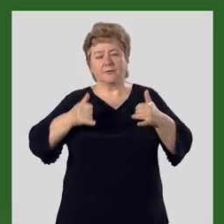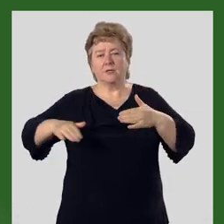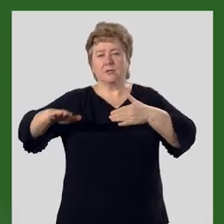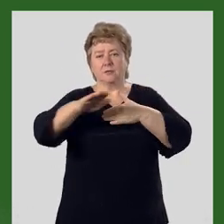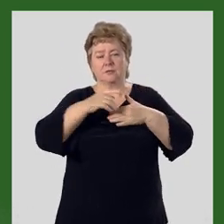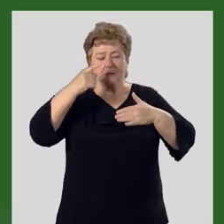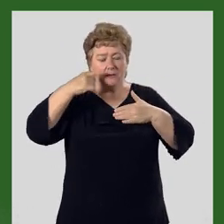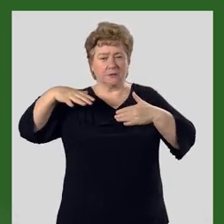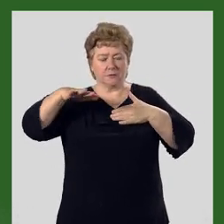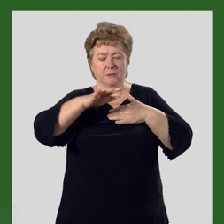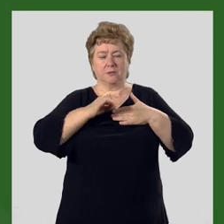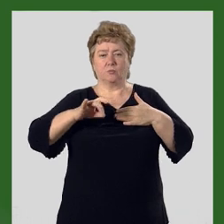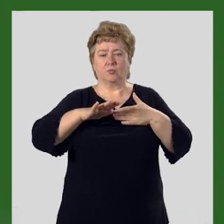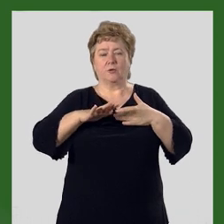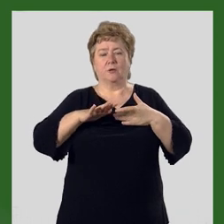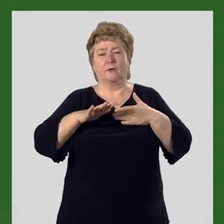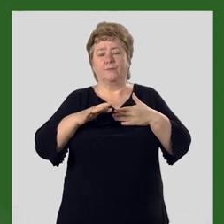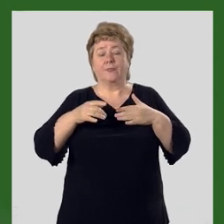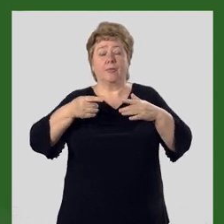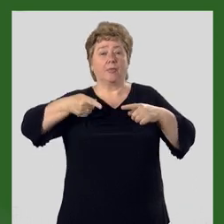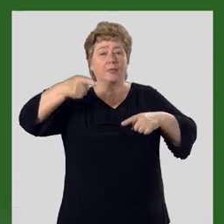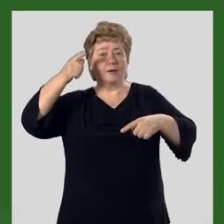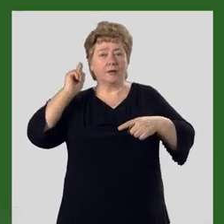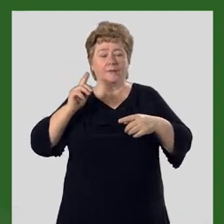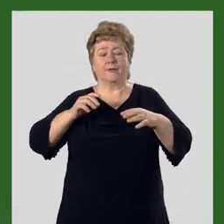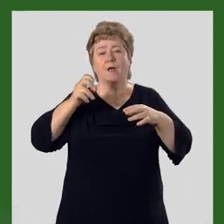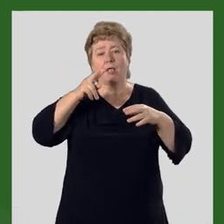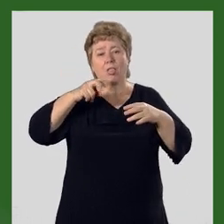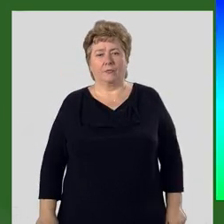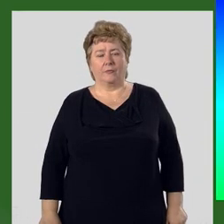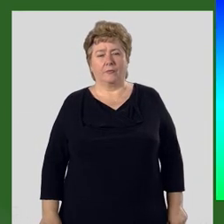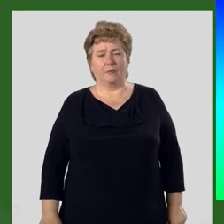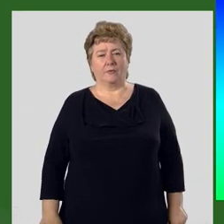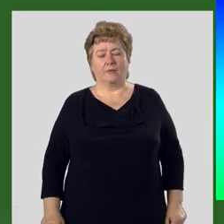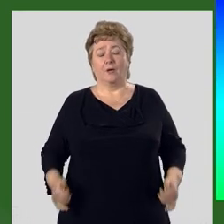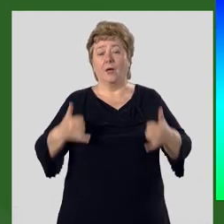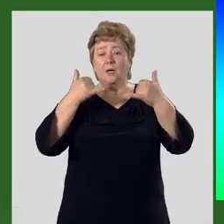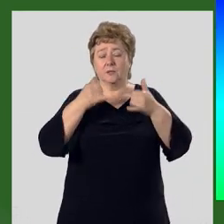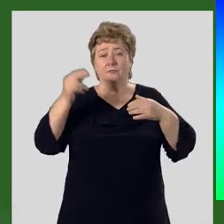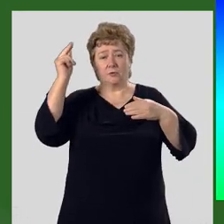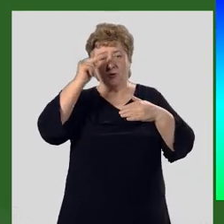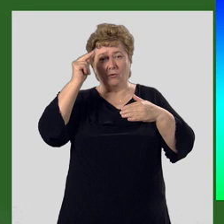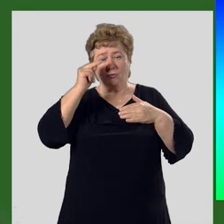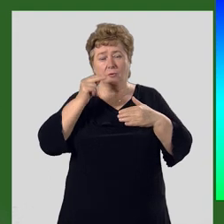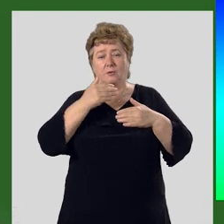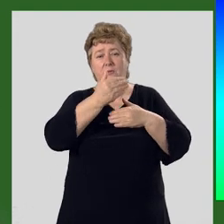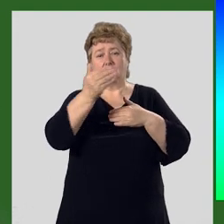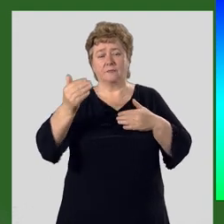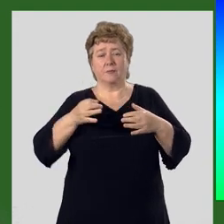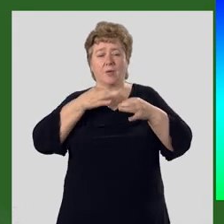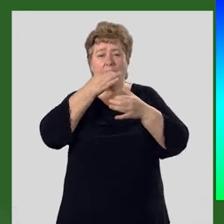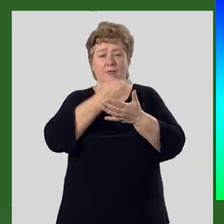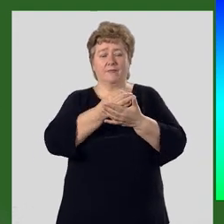территории Кыргызской Республики, древнее оледенение Кыргызстана. Сегодня на уроке мы с вами